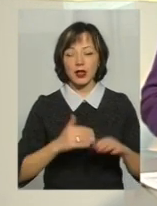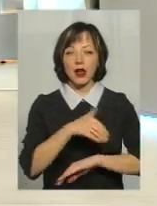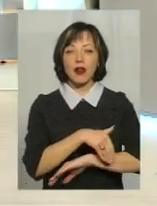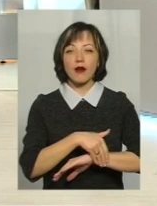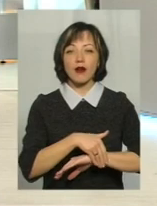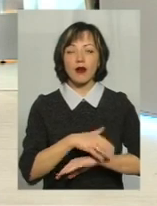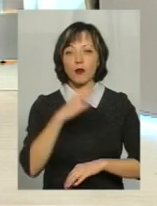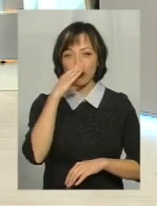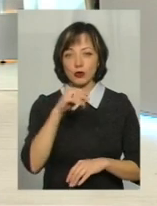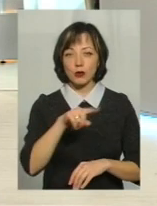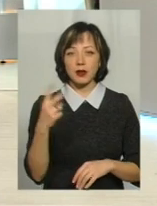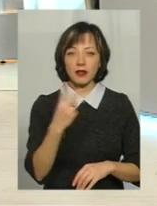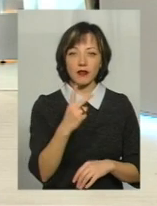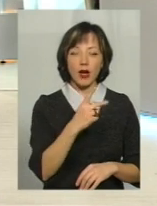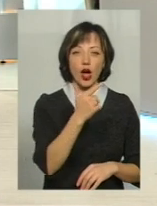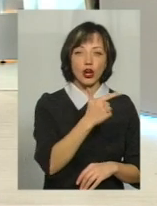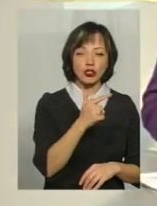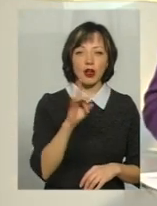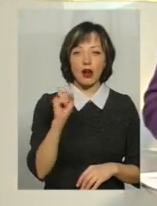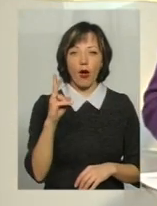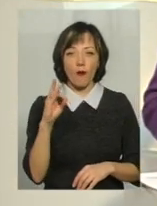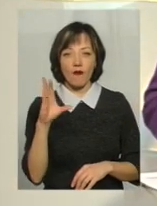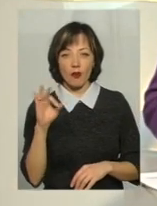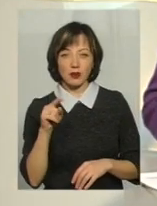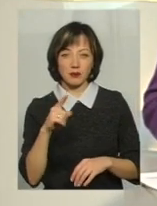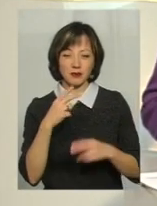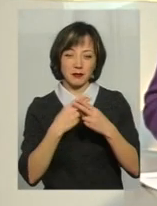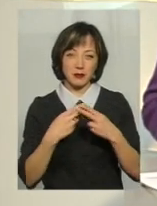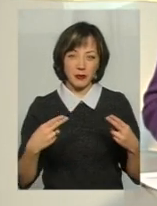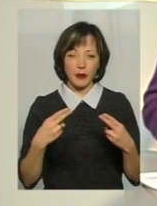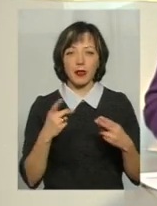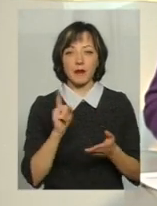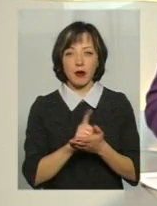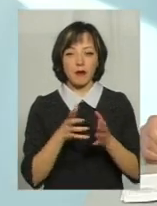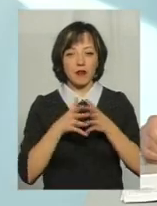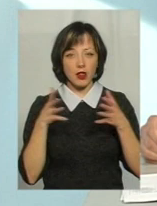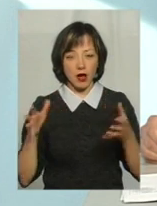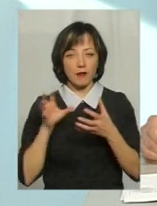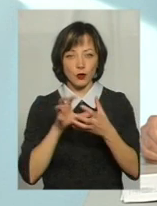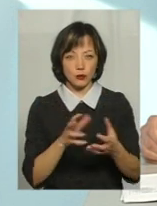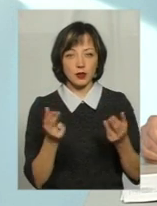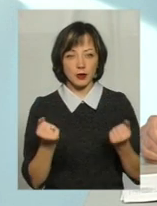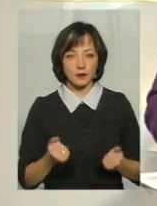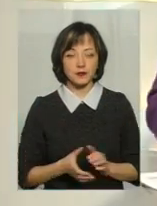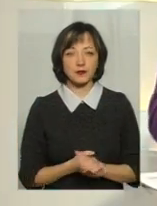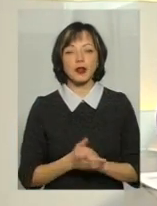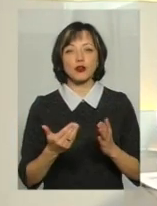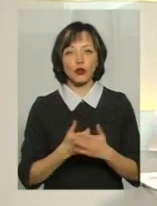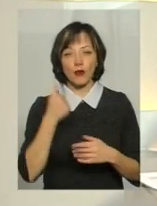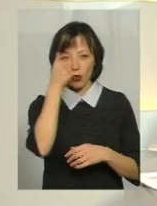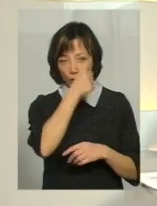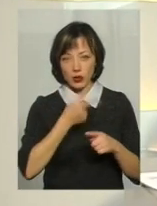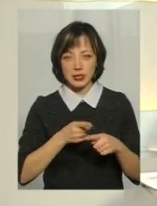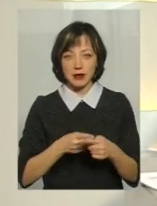мікрорайон Ракове, це з Гречан у Ракове. Зараз їздять там спринтера на цьому маршруті, мають їздити великогабаритні автобуси. З нового року цей